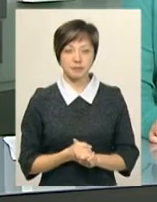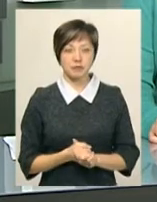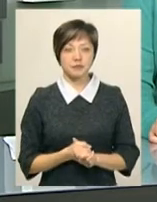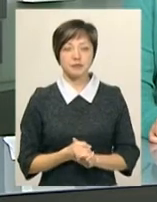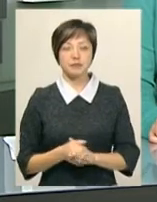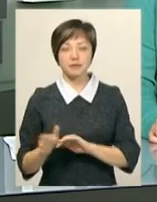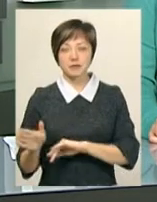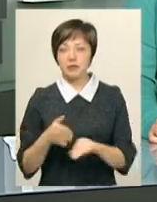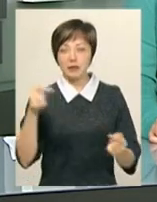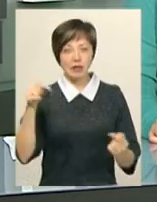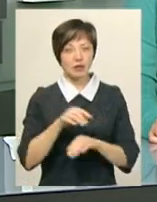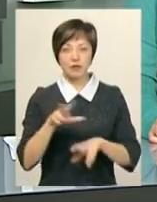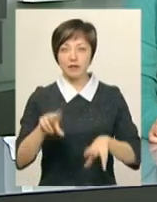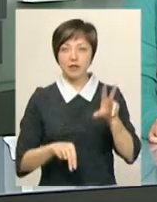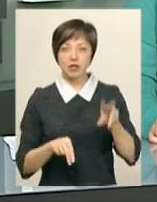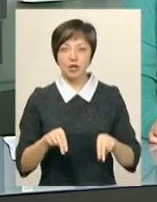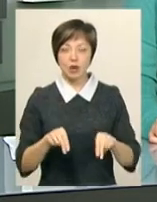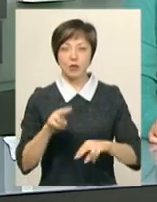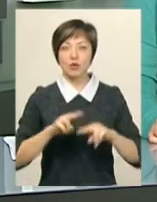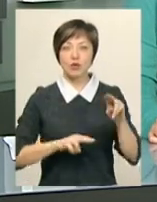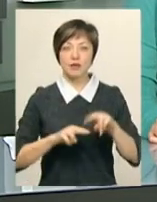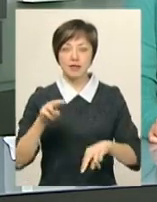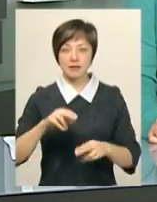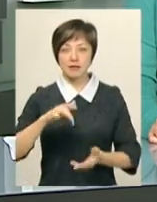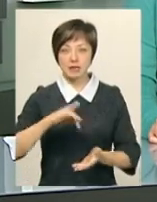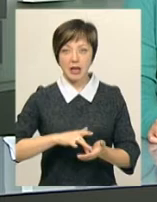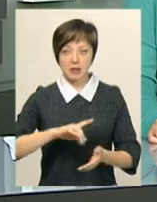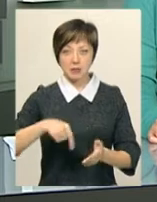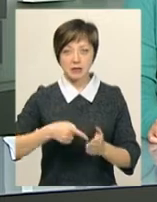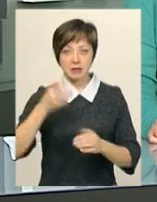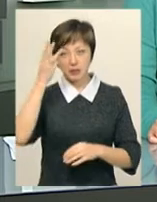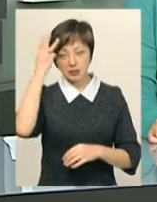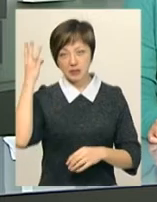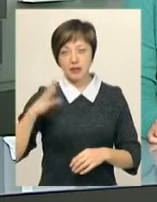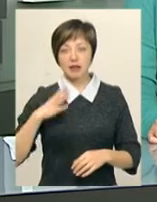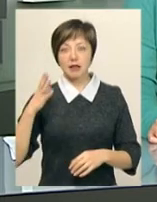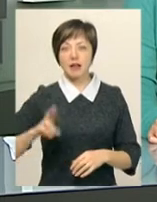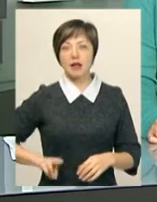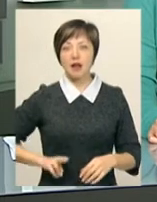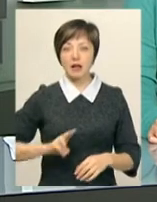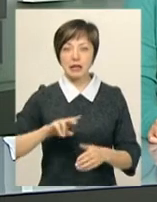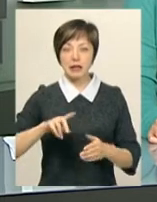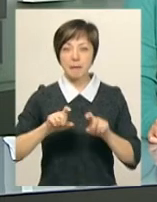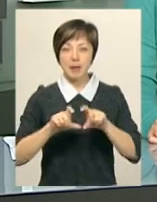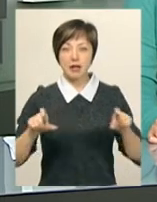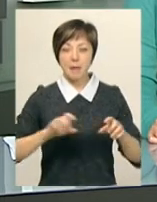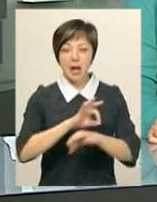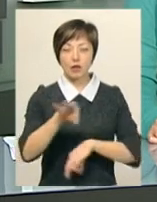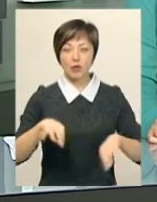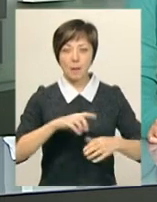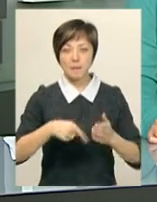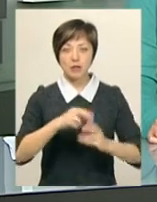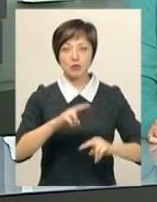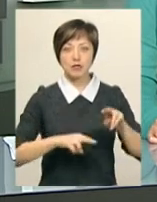Недоречним вважає будівництво модульної вбиральні у середмісті Хмельницького екс-директор міського департаменту архітектури, містобудування та